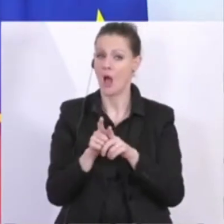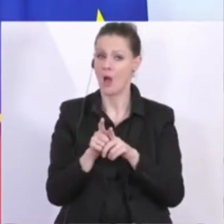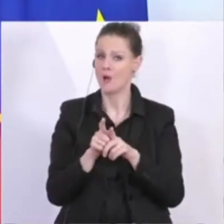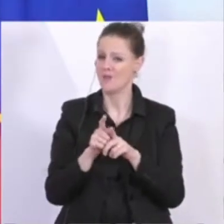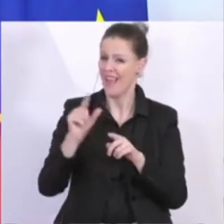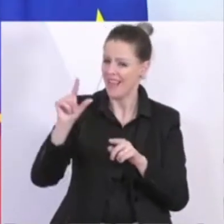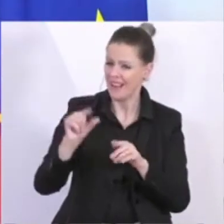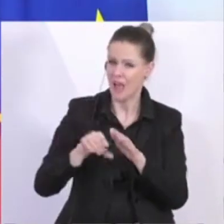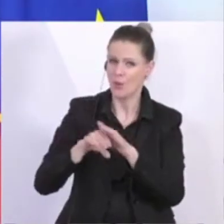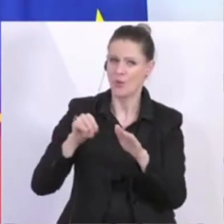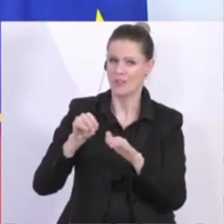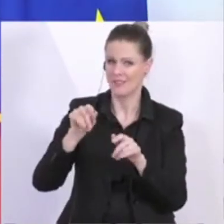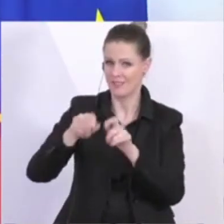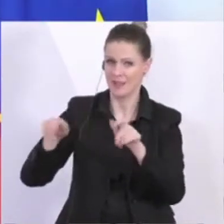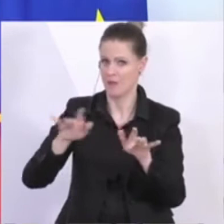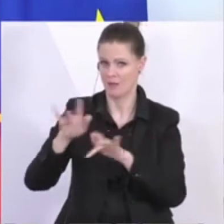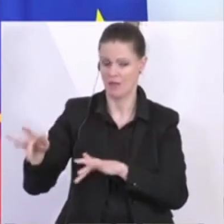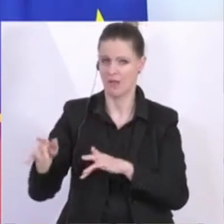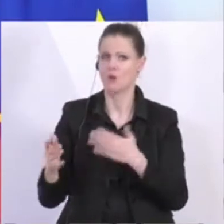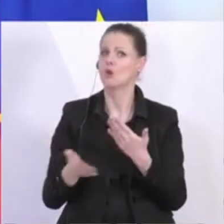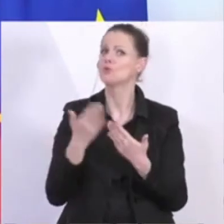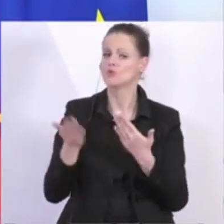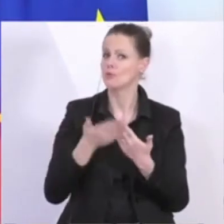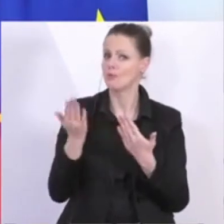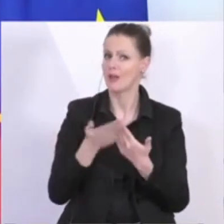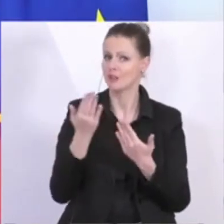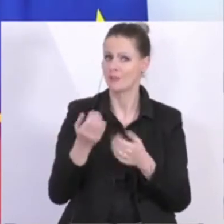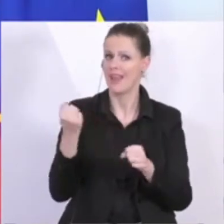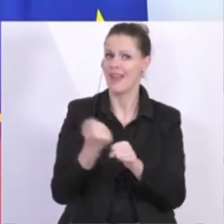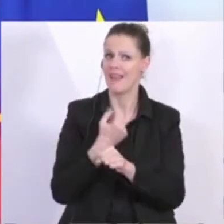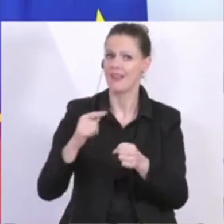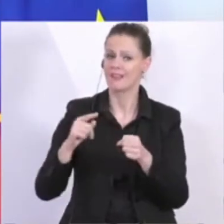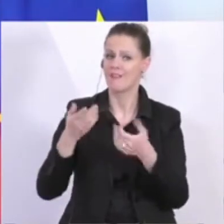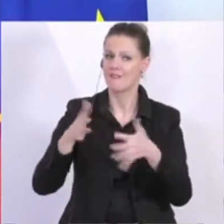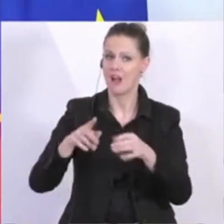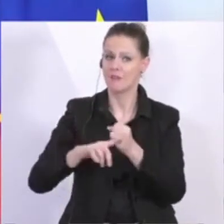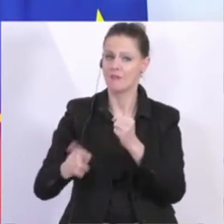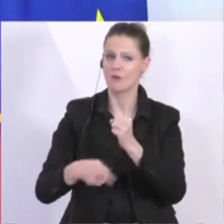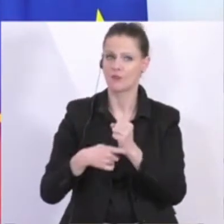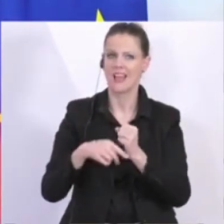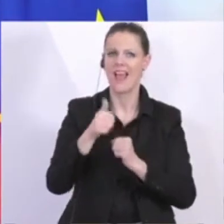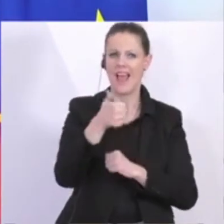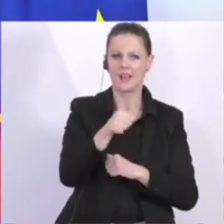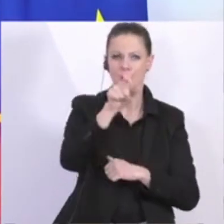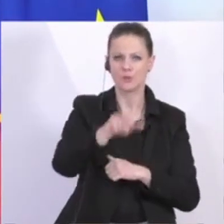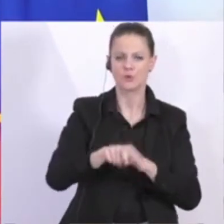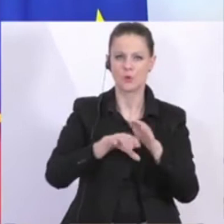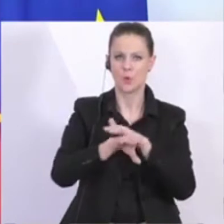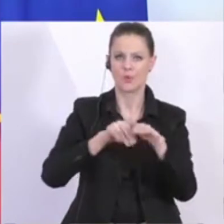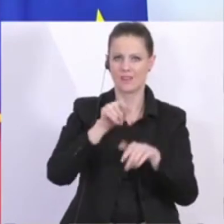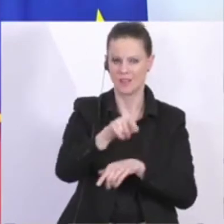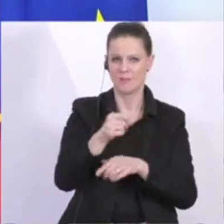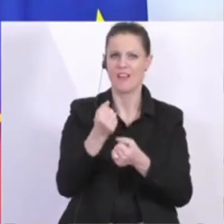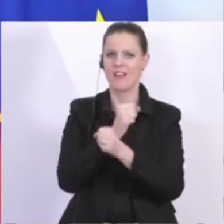kleine Unternehmer sind. Ich darf Sie mal aufzählen, was den Härtefallfonds betrifft. Die Ein-Personen-Unternehmen, die